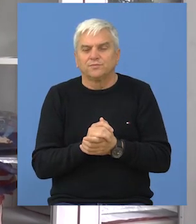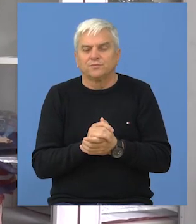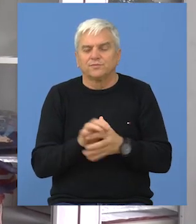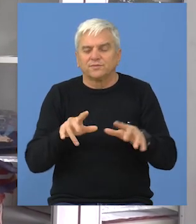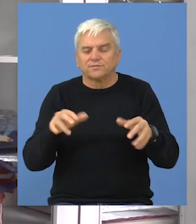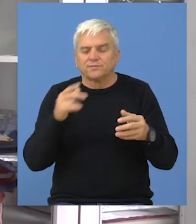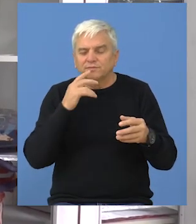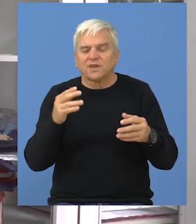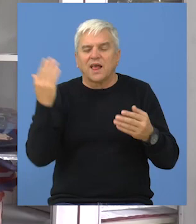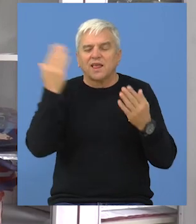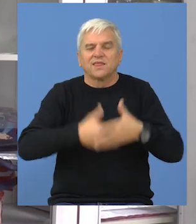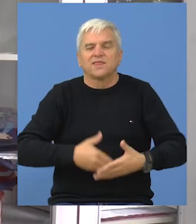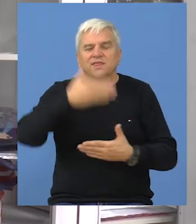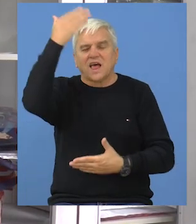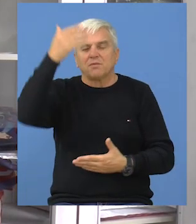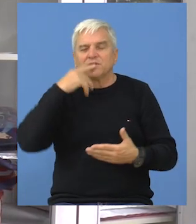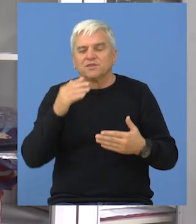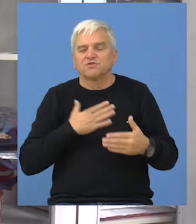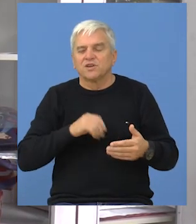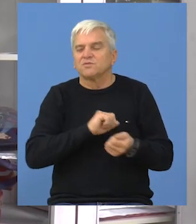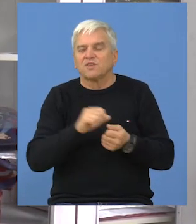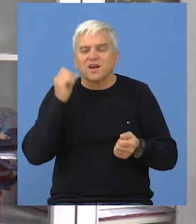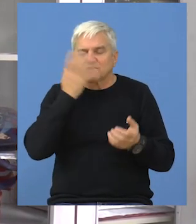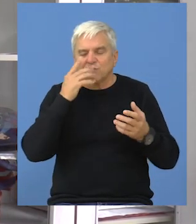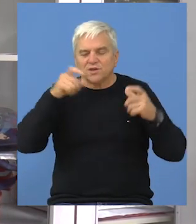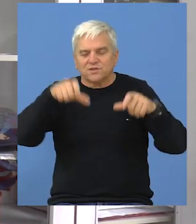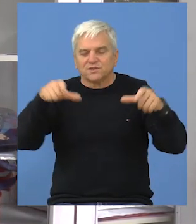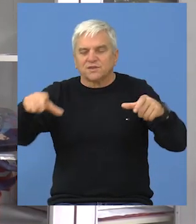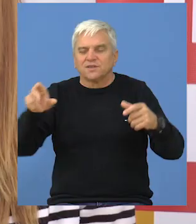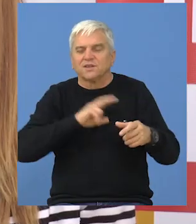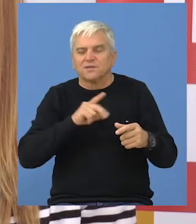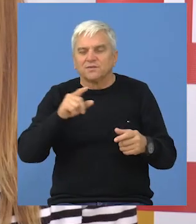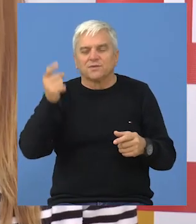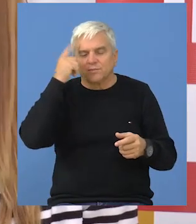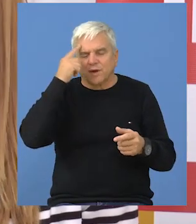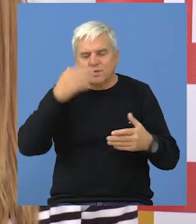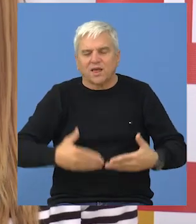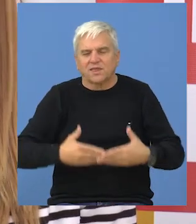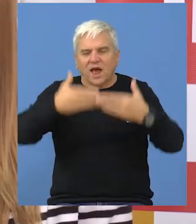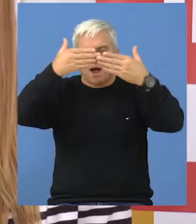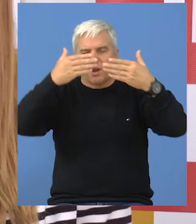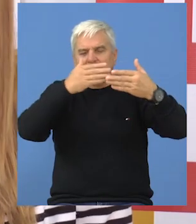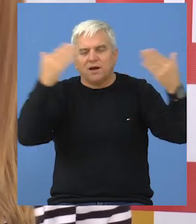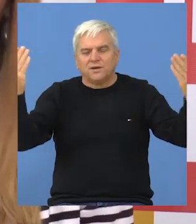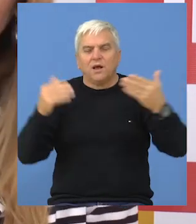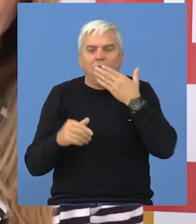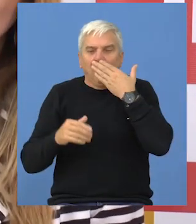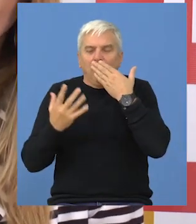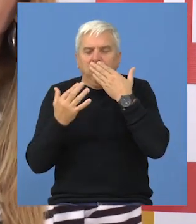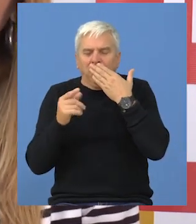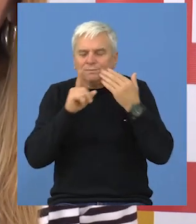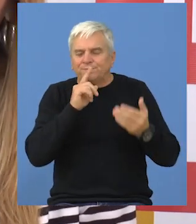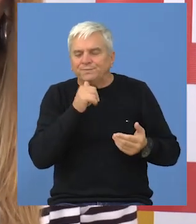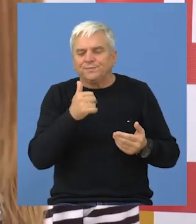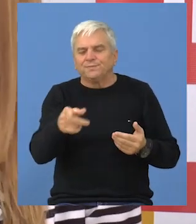digitalne table i želimo skoro u svaku učionici da već imamo pametnu tablo koje je